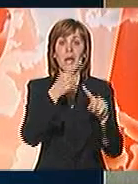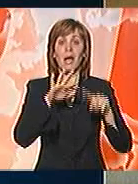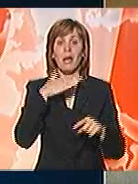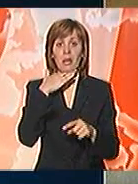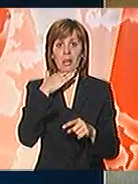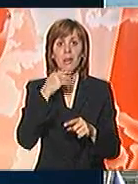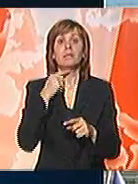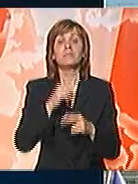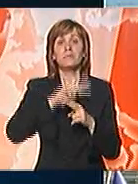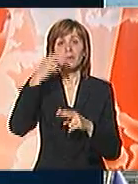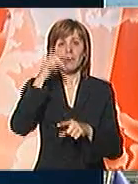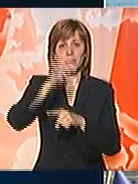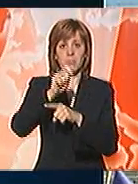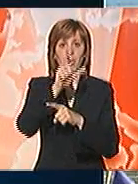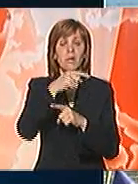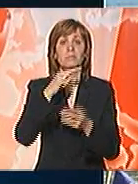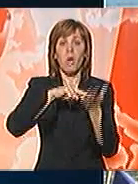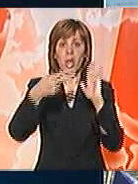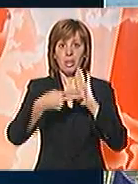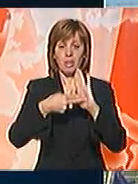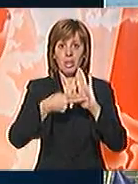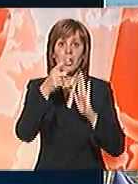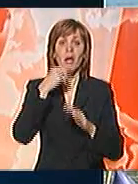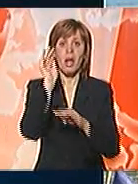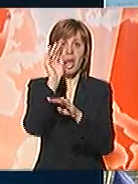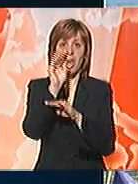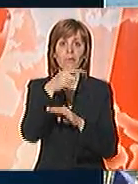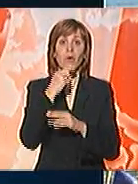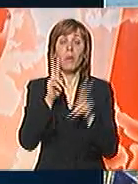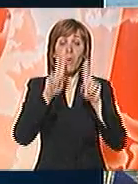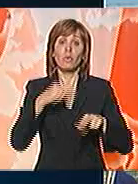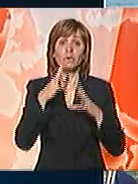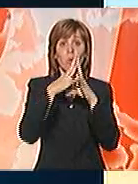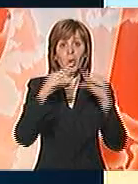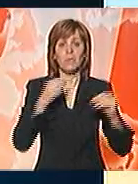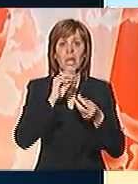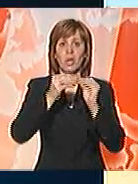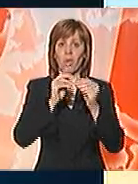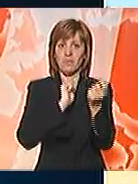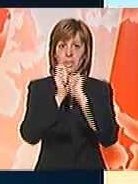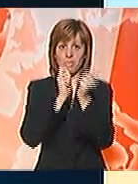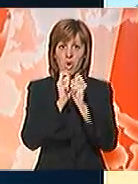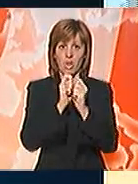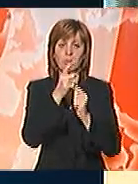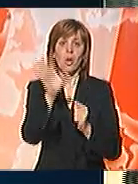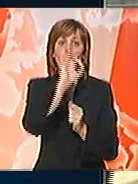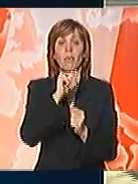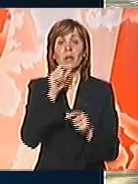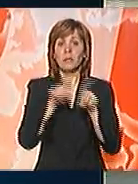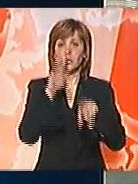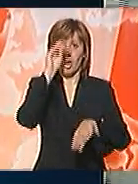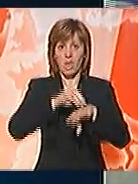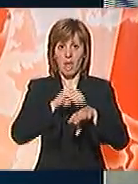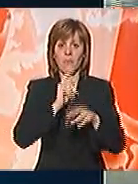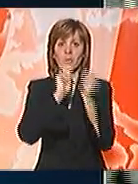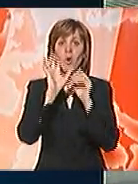političkog odbora Holandskog parlamenta Jan Heng Cornell najavio je moguće odmrzavanje trgovinskog sporazuma. Ormeli je također najavio da